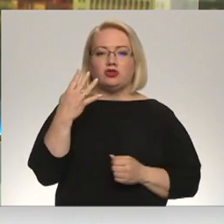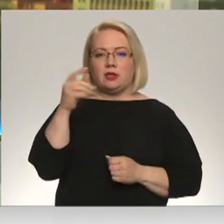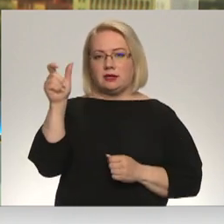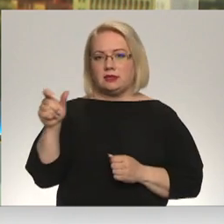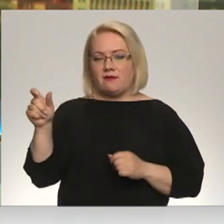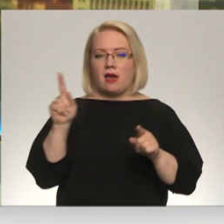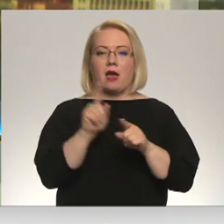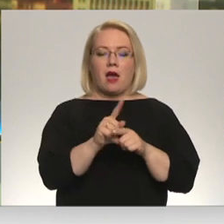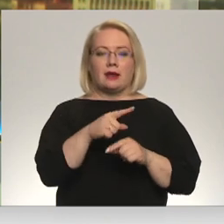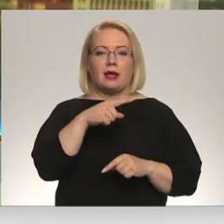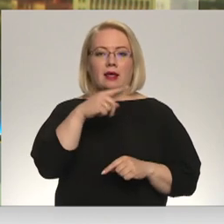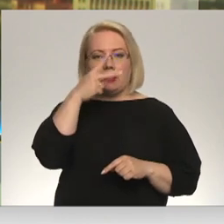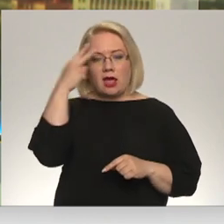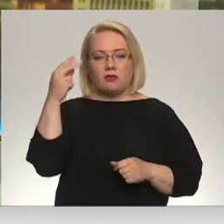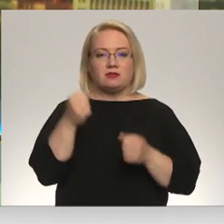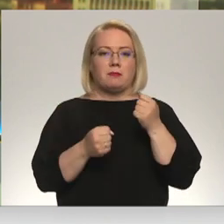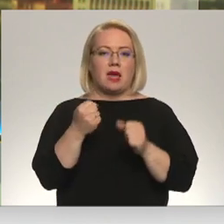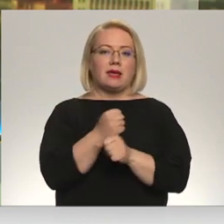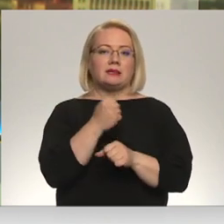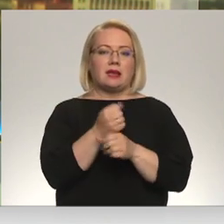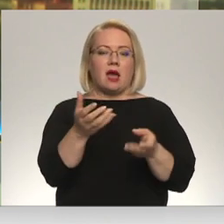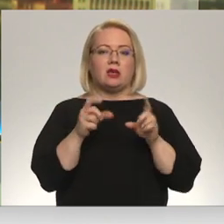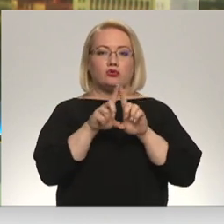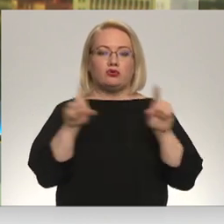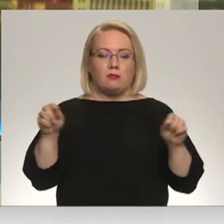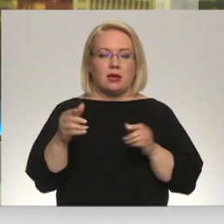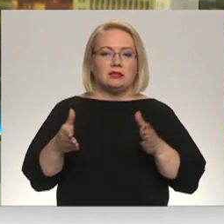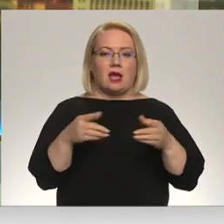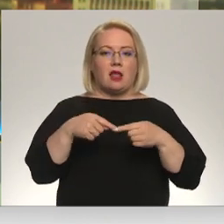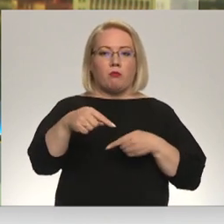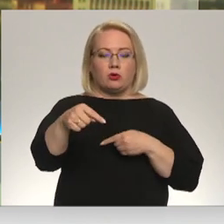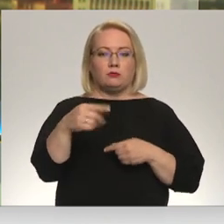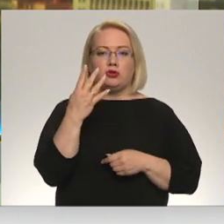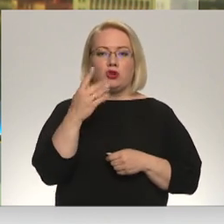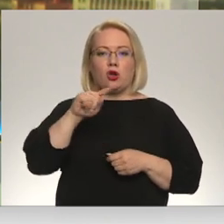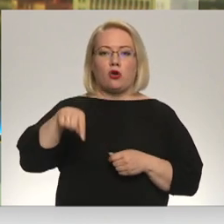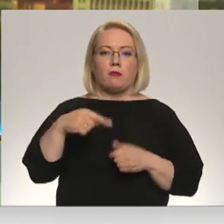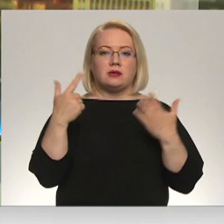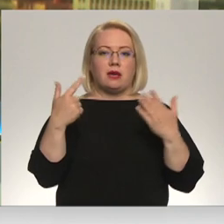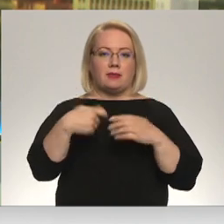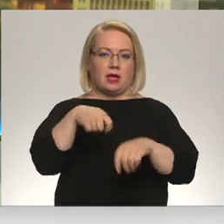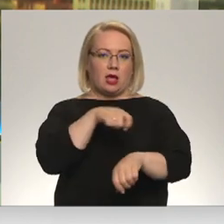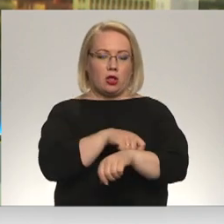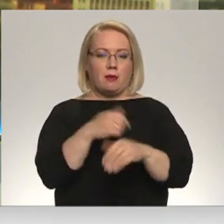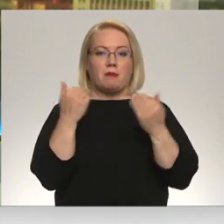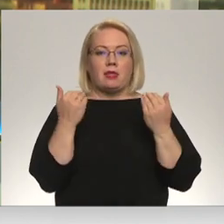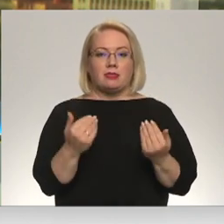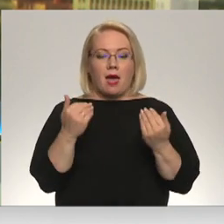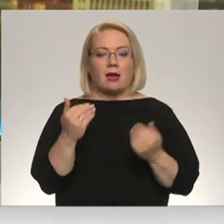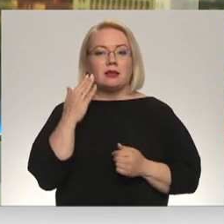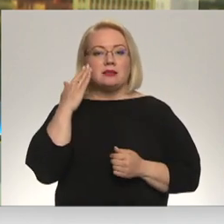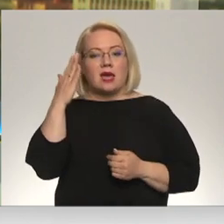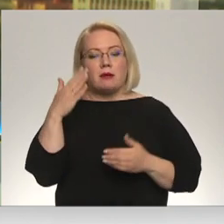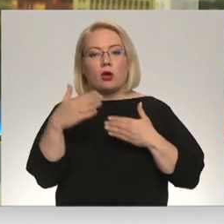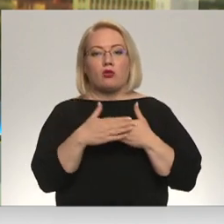kāds Lietuvas piena pārstrādas uzņēmums. Ceļa posms ir vien 4,7 km garš, taču šobrīd cerību, ka vismaz